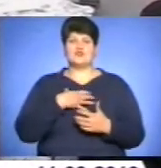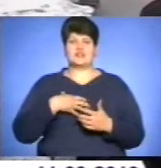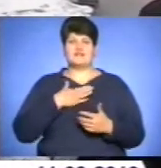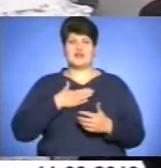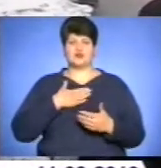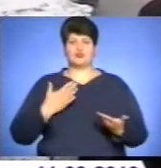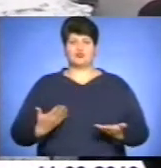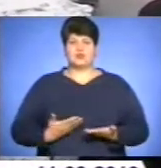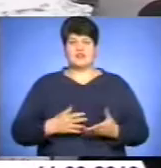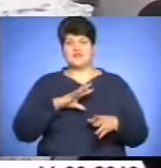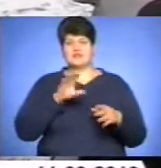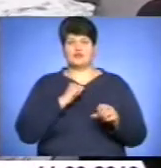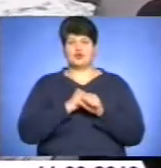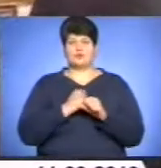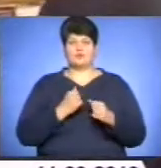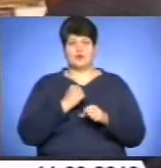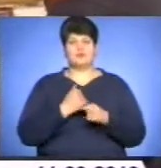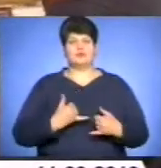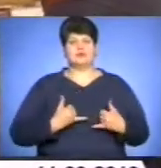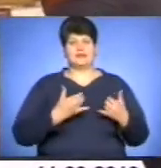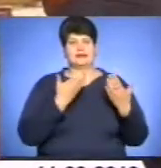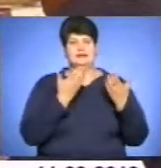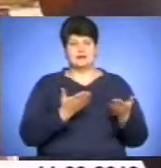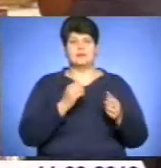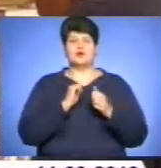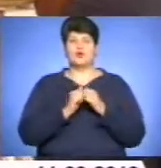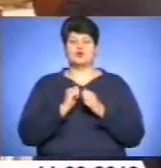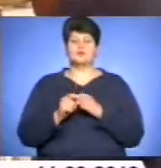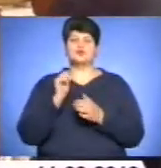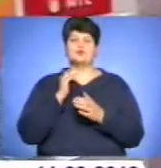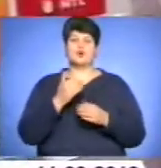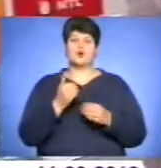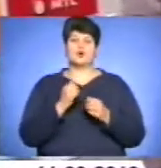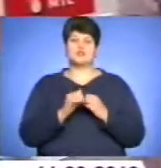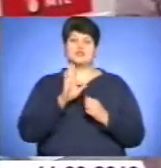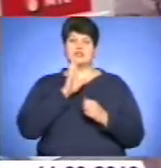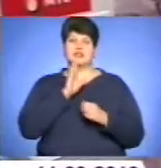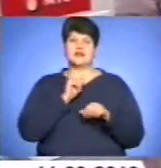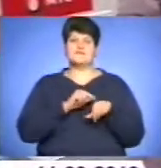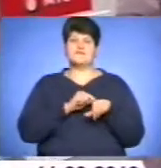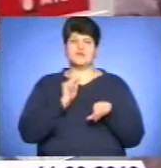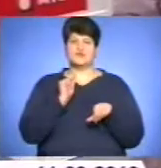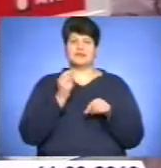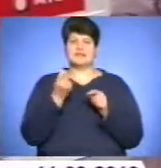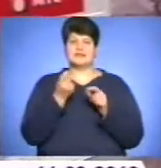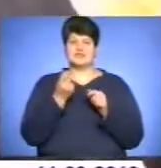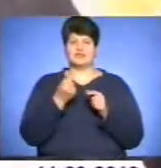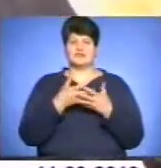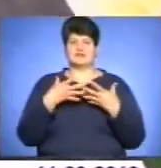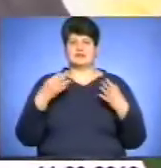і що все, що ми робимо, ми робимо заради них. Ми хочемо, щоб кожна жінка відчула хоч трішки весняного тепла.